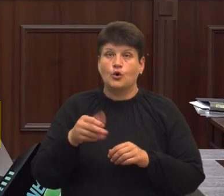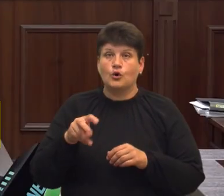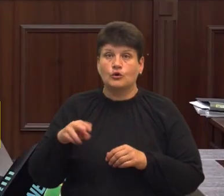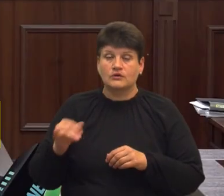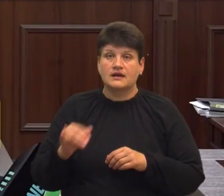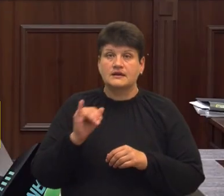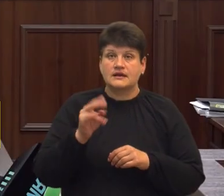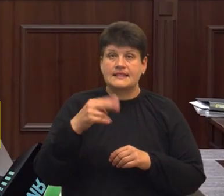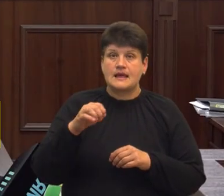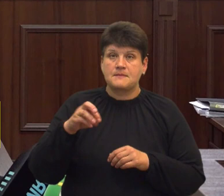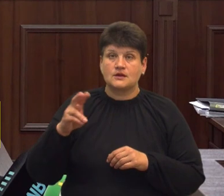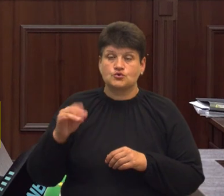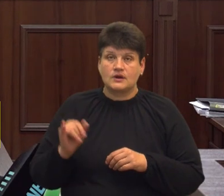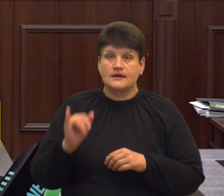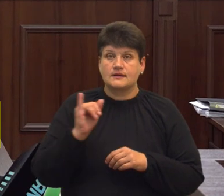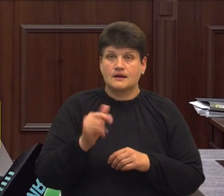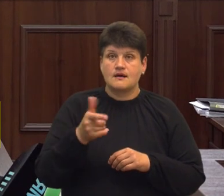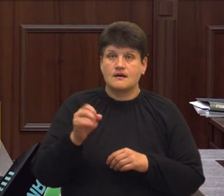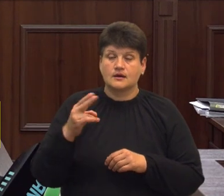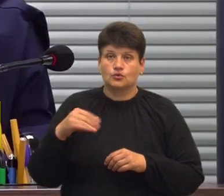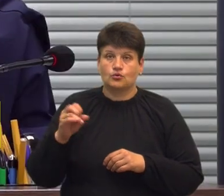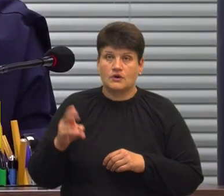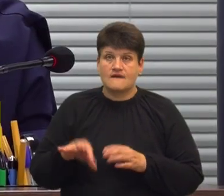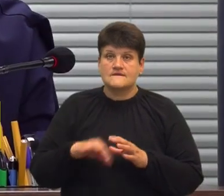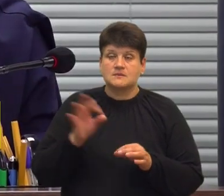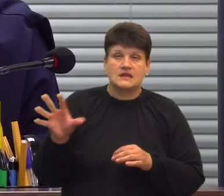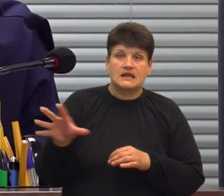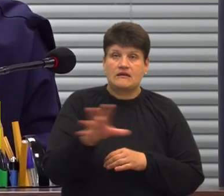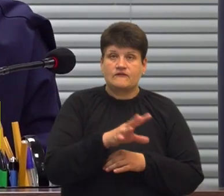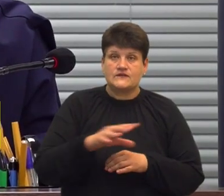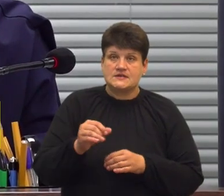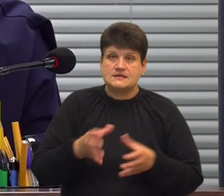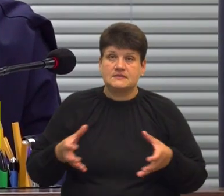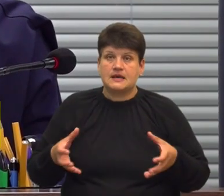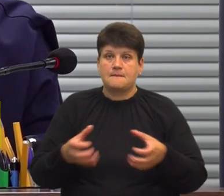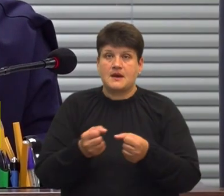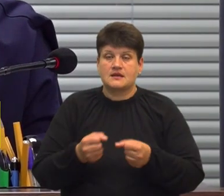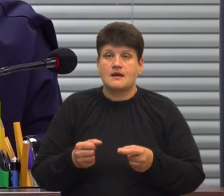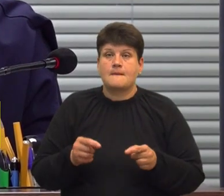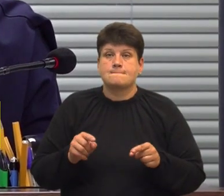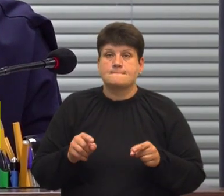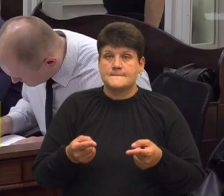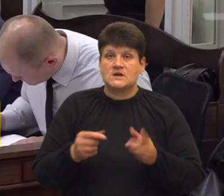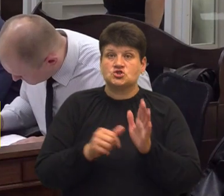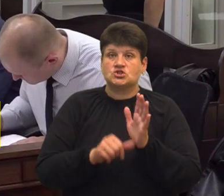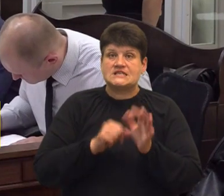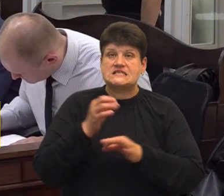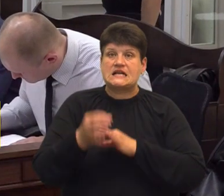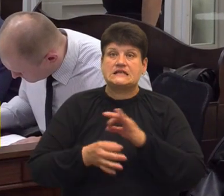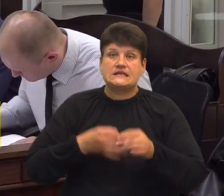Ігоря Дем'янчука та Ігоря Гайдука. Суд обрав всім підозрюваним тримання під вартою 60 діб або за ставу